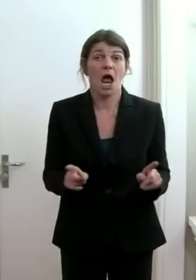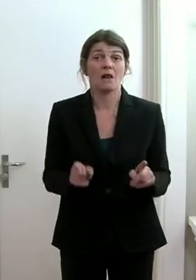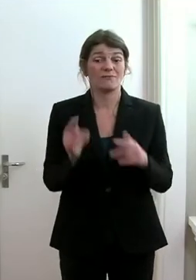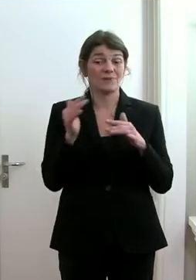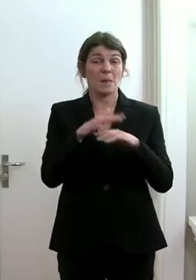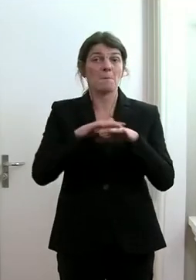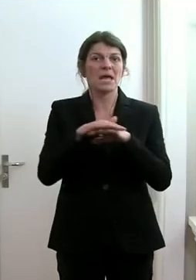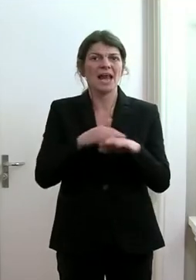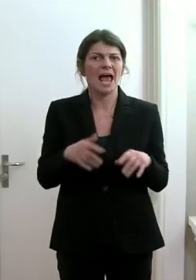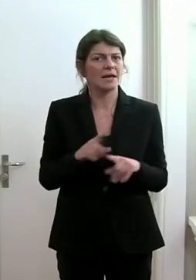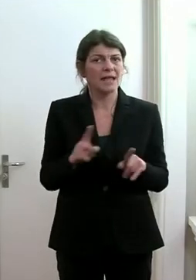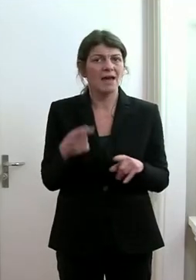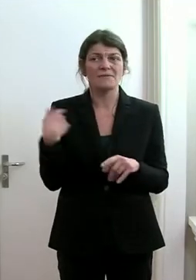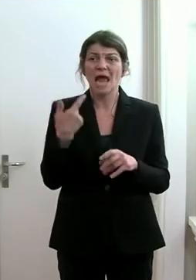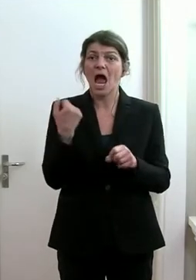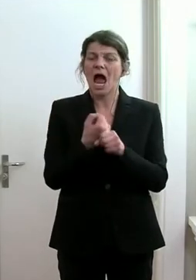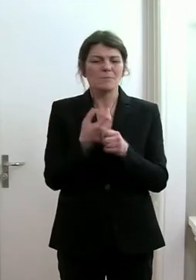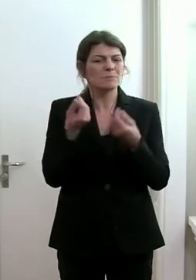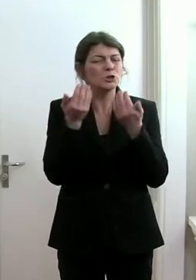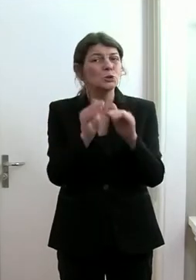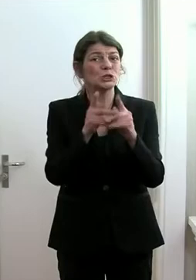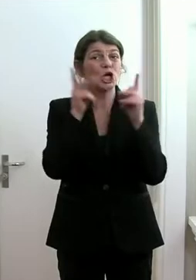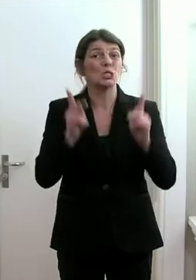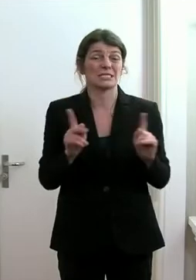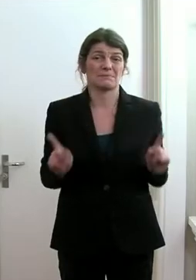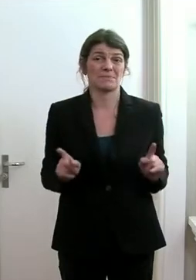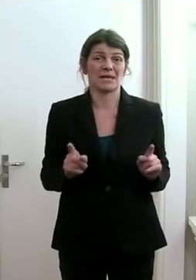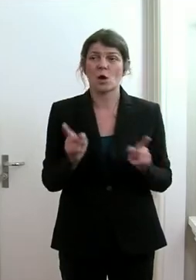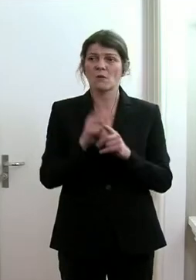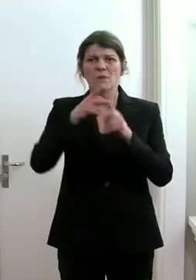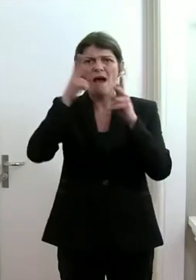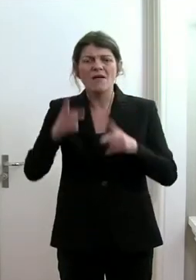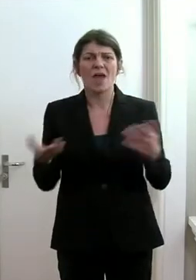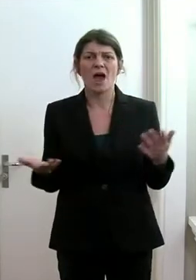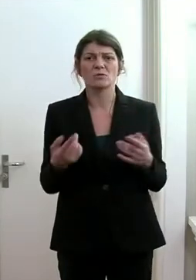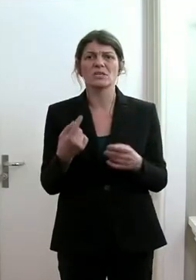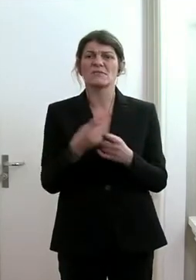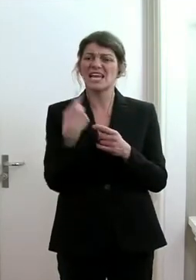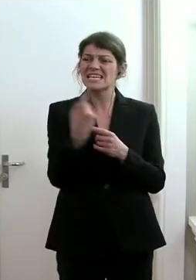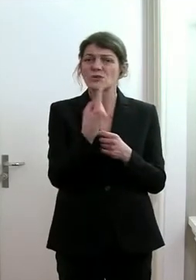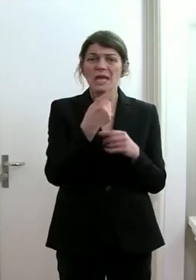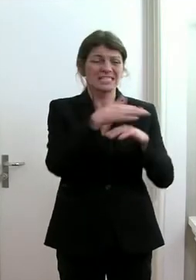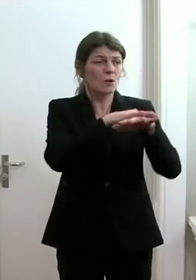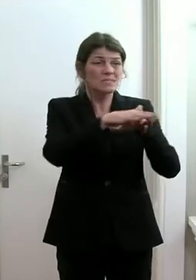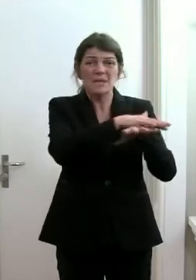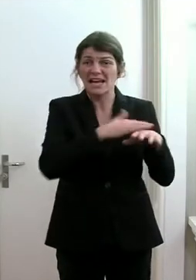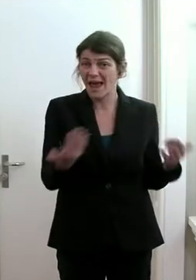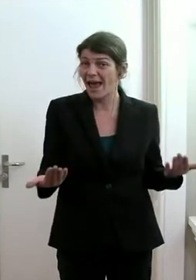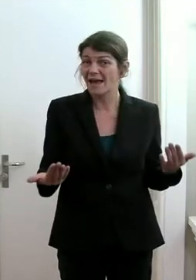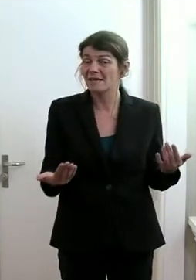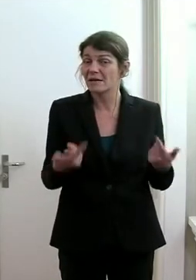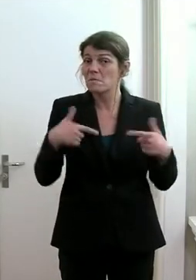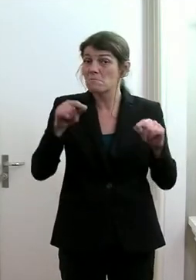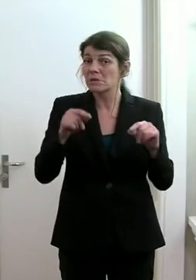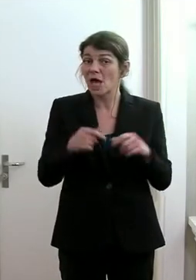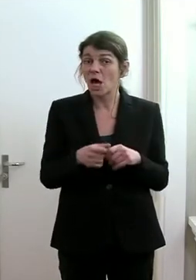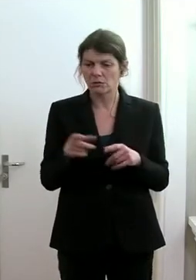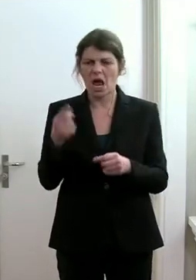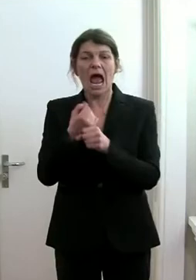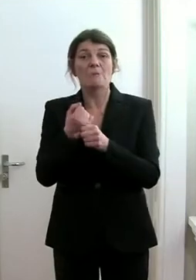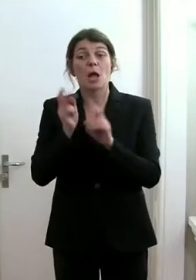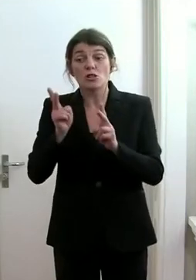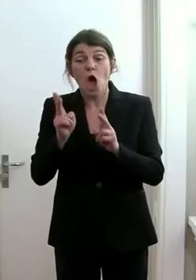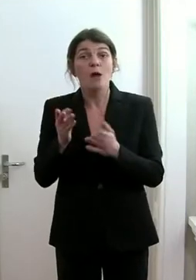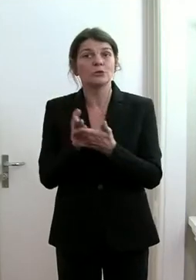vielen Bereichen, sondern wir arbeiten mit Schutzkonzepten oder wie im Spital mit Isolationsbereichen. Das macht, dass die Arbeit ist sonst schon